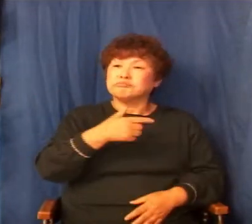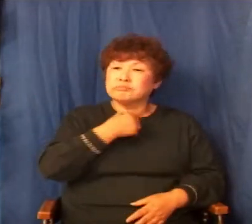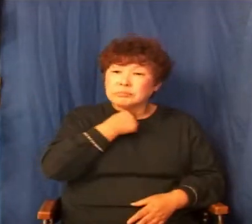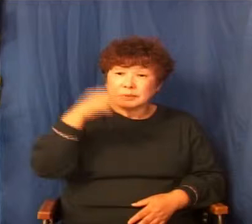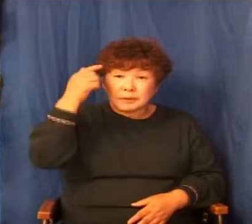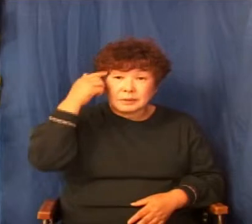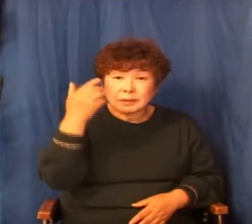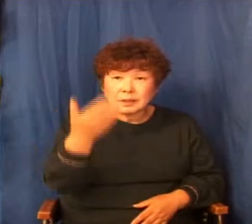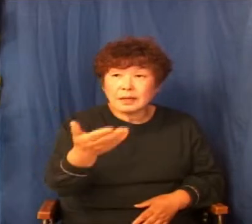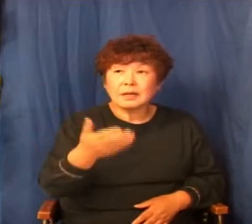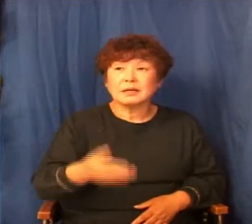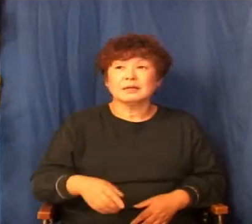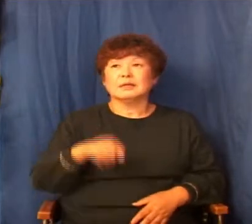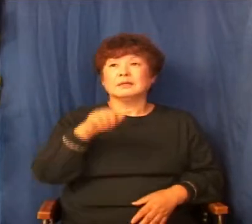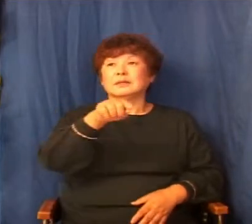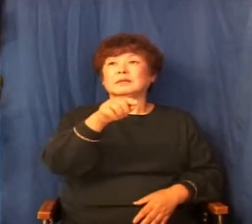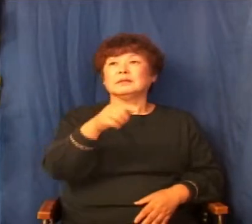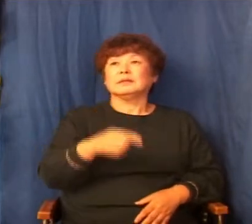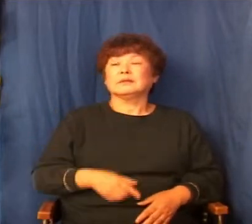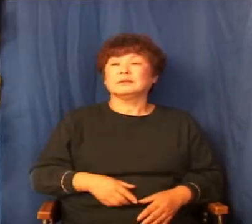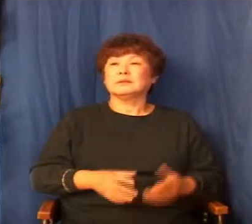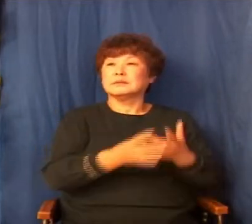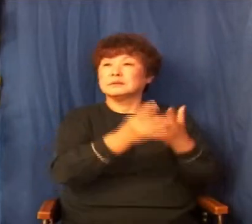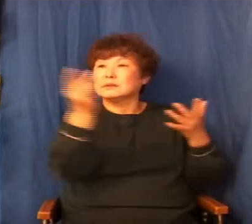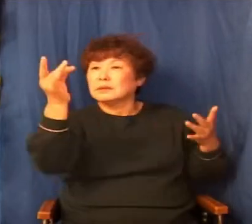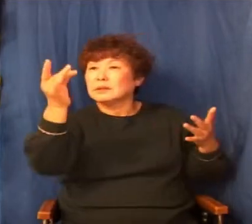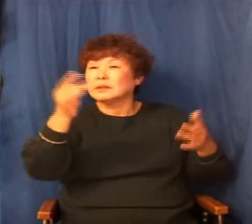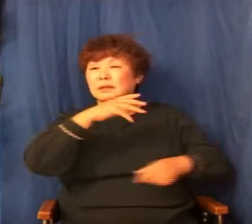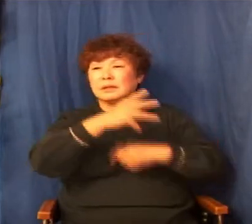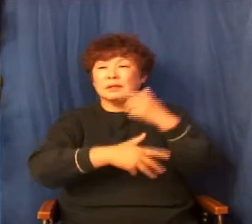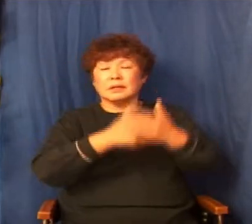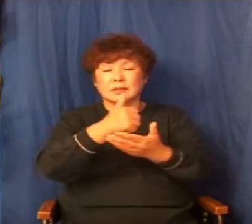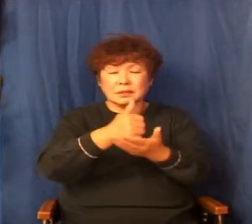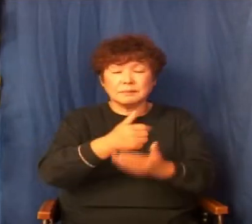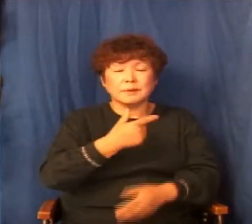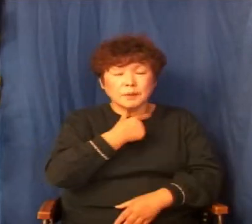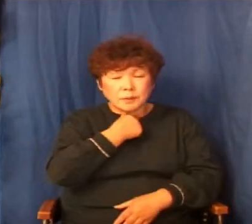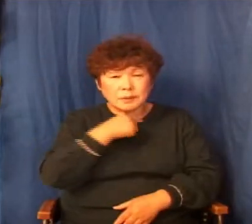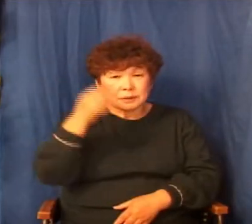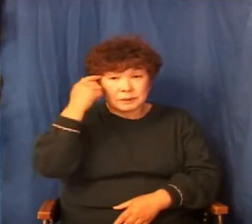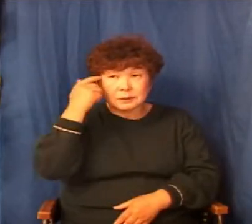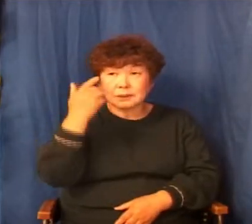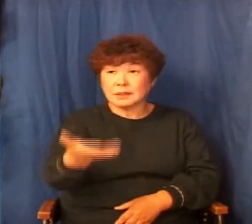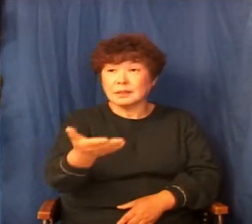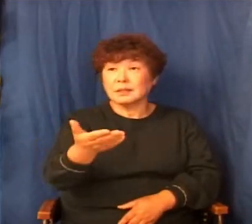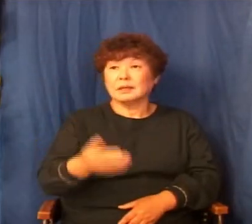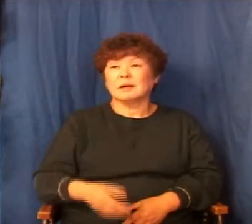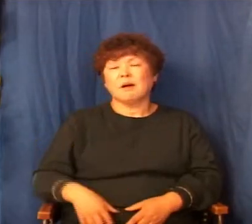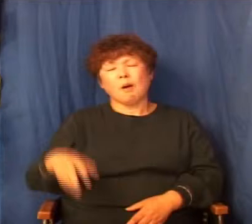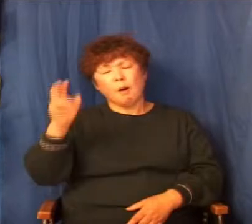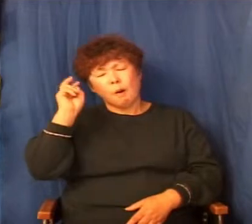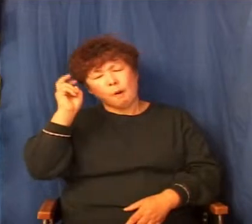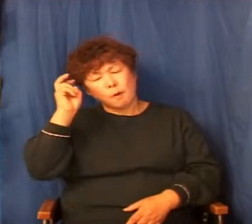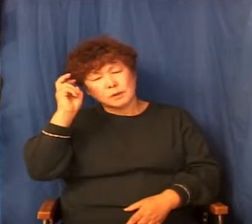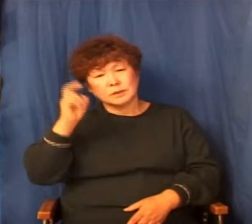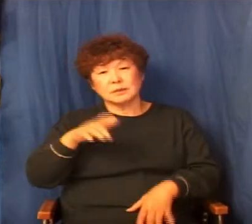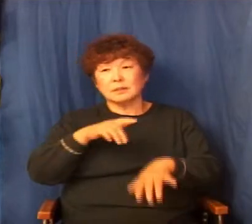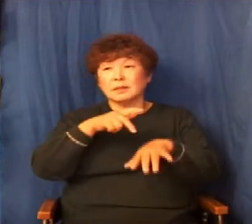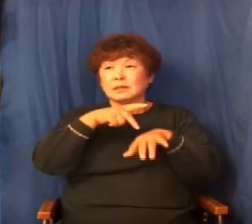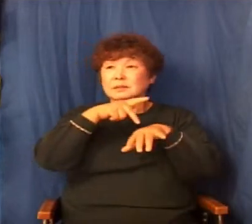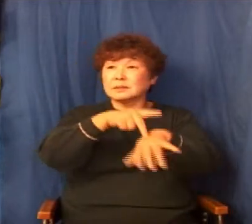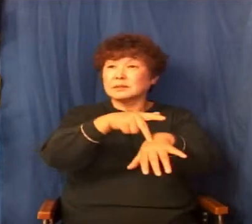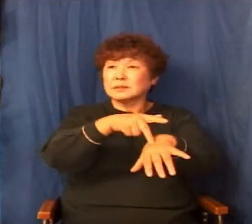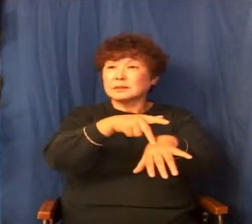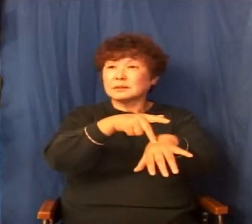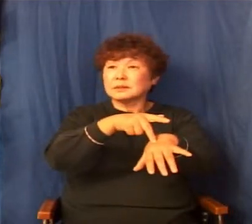걸까 이걸 선택하는 것이 하나님이 원하시는 걸까 이것이 혹시 사단이 쳐놓은 그런